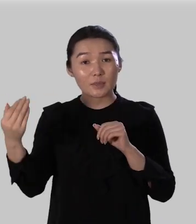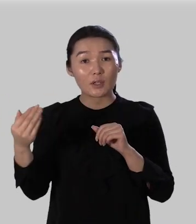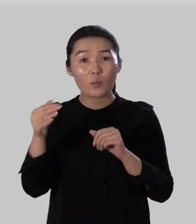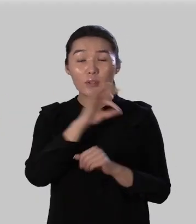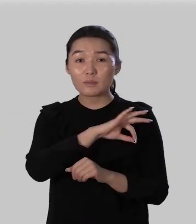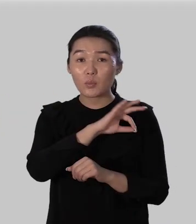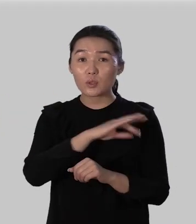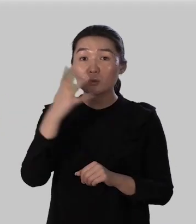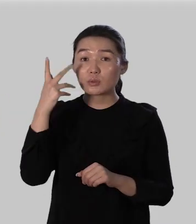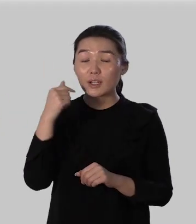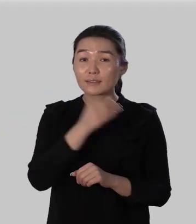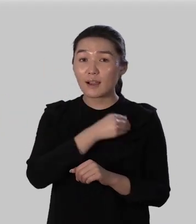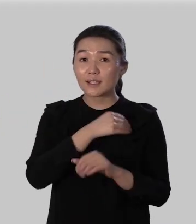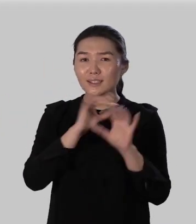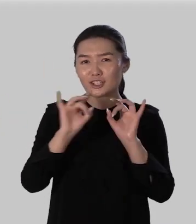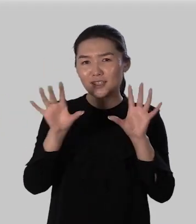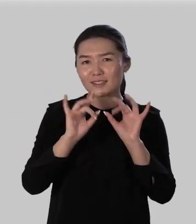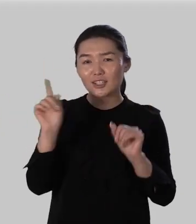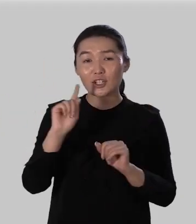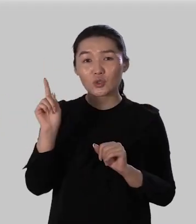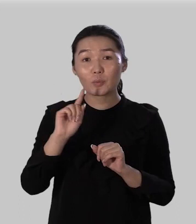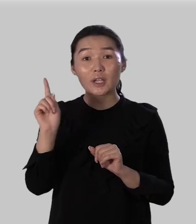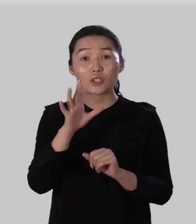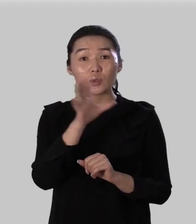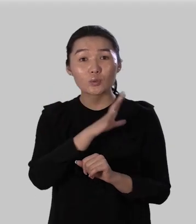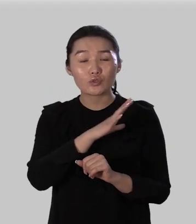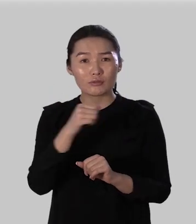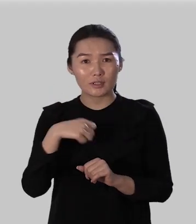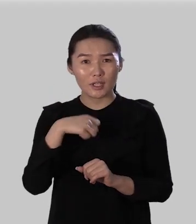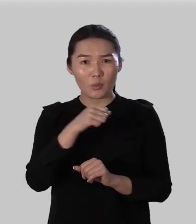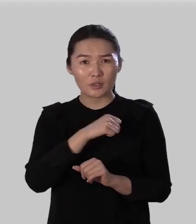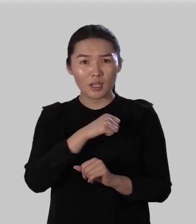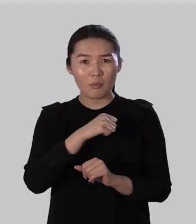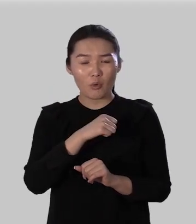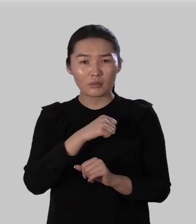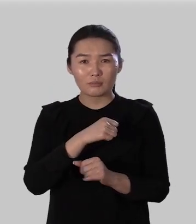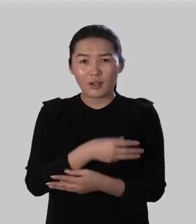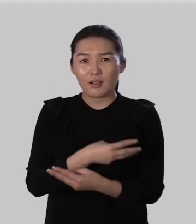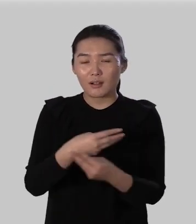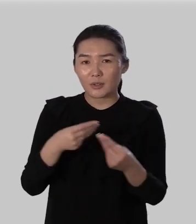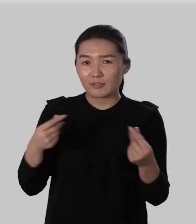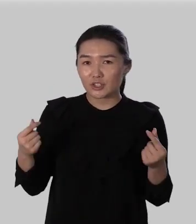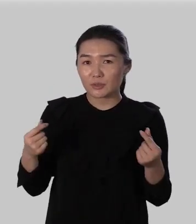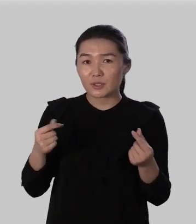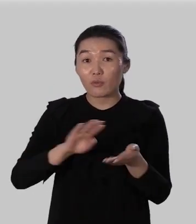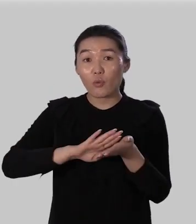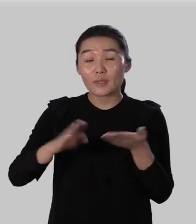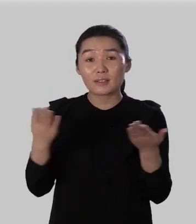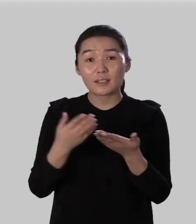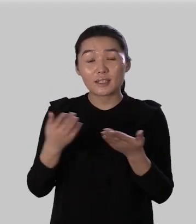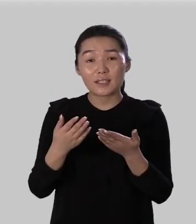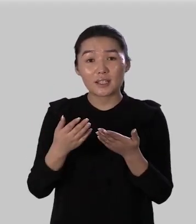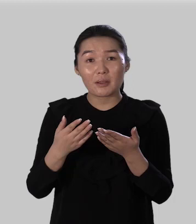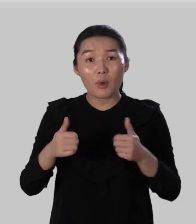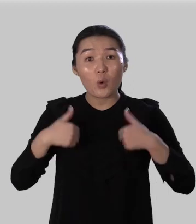используют теперь когда хотят рассказать о чем-то что совершилось само собой как по волшебству без каких-либо